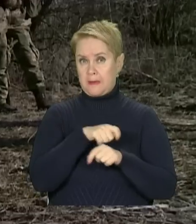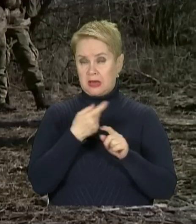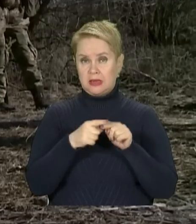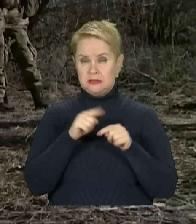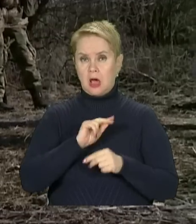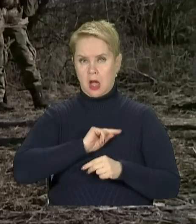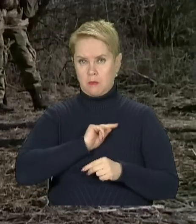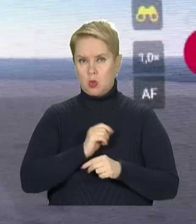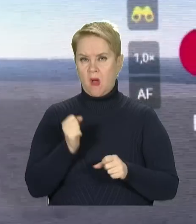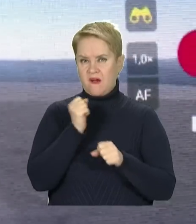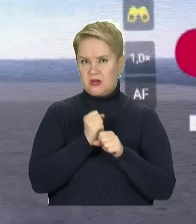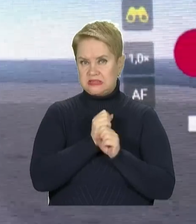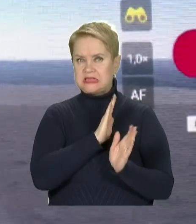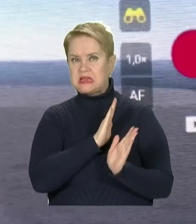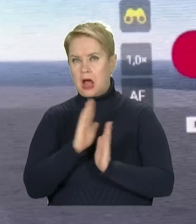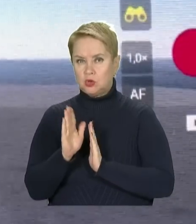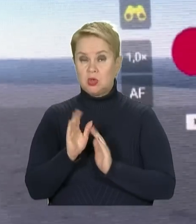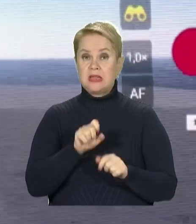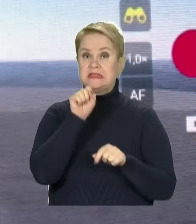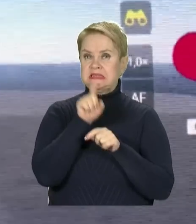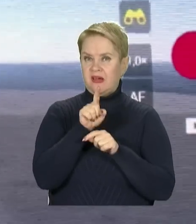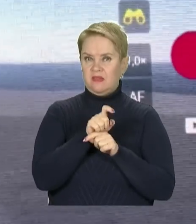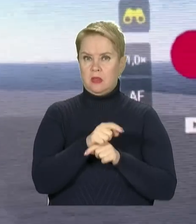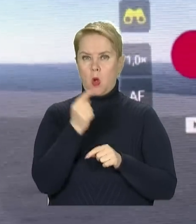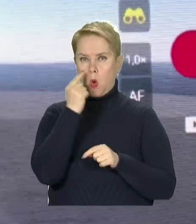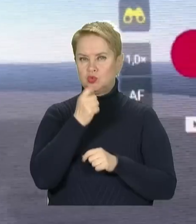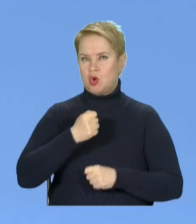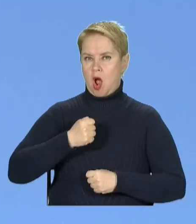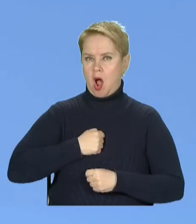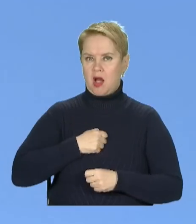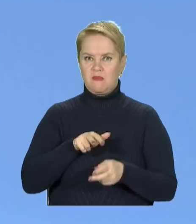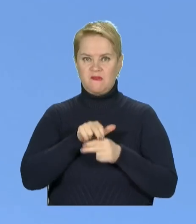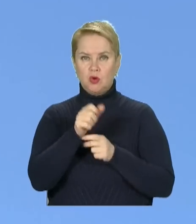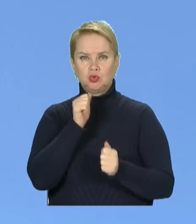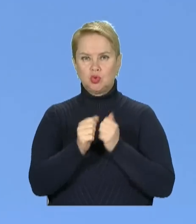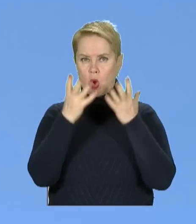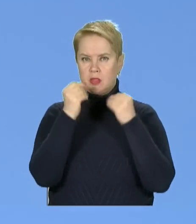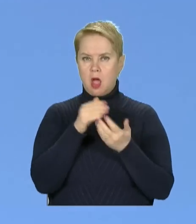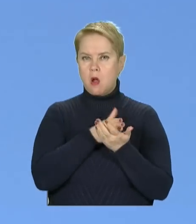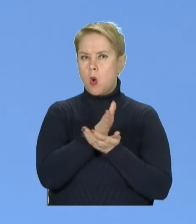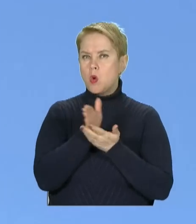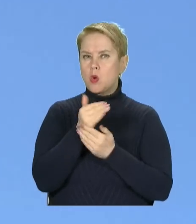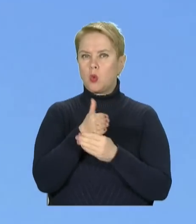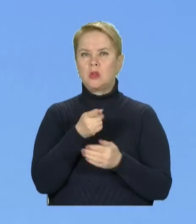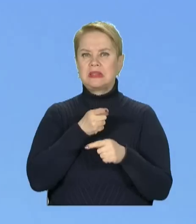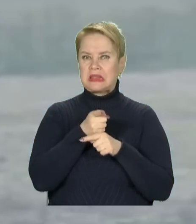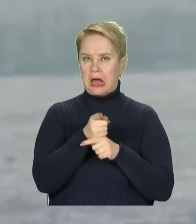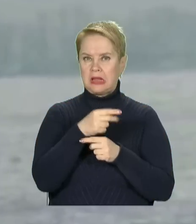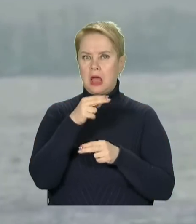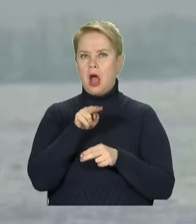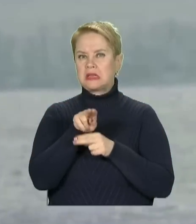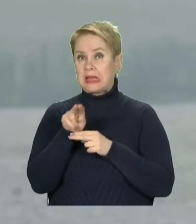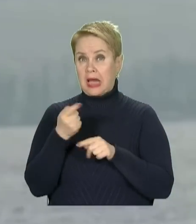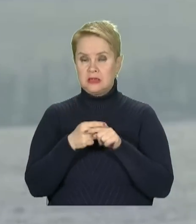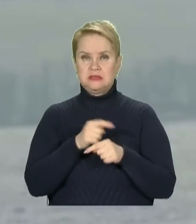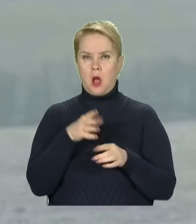Процес роботи відпрацьований та злагоджений. На завдання очі армії виходять щодня коригують і танки, і артилерію.